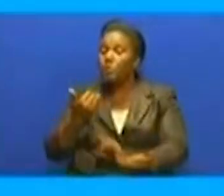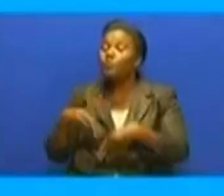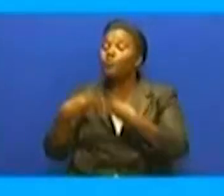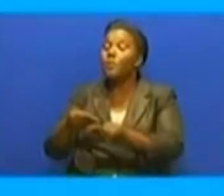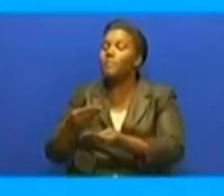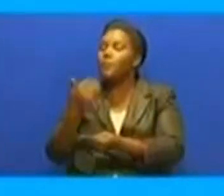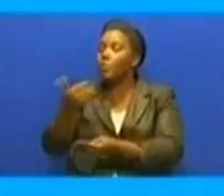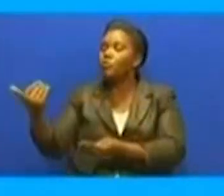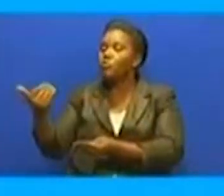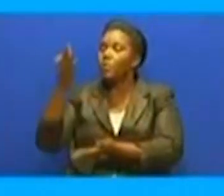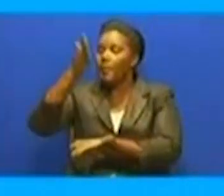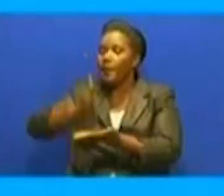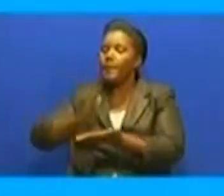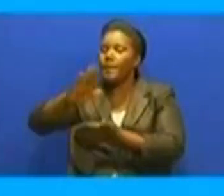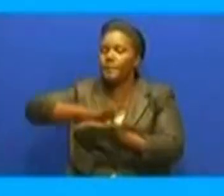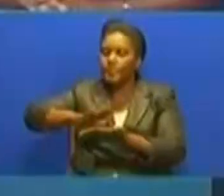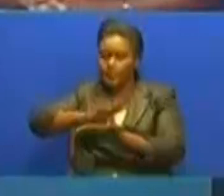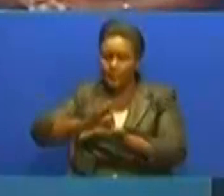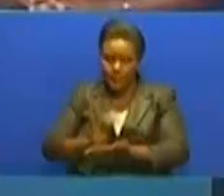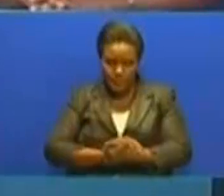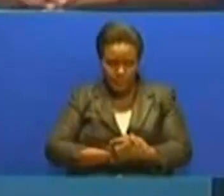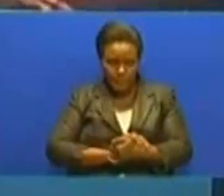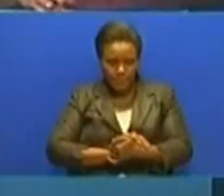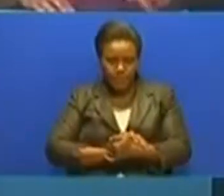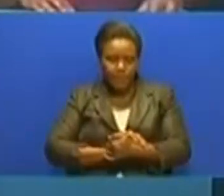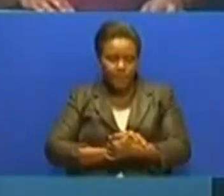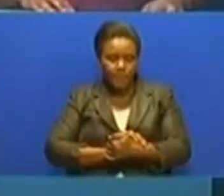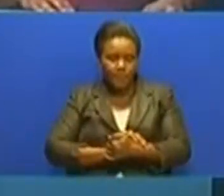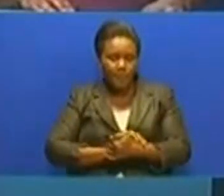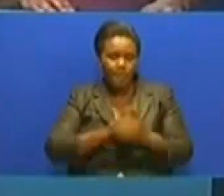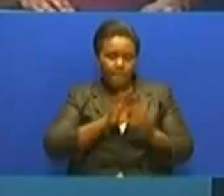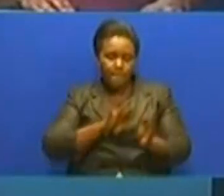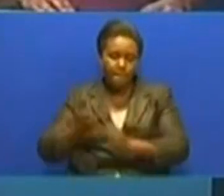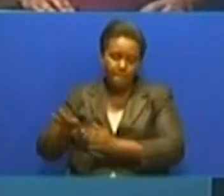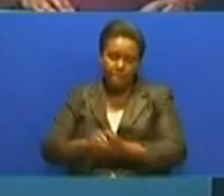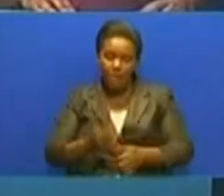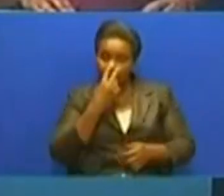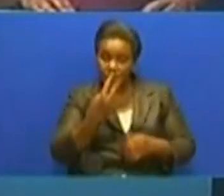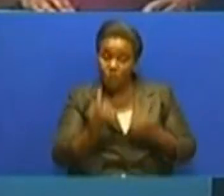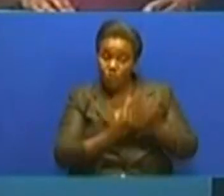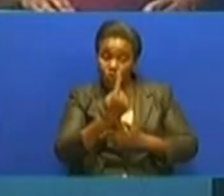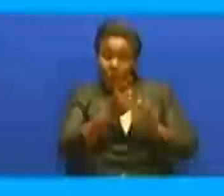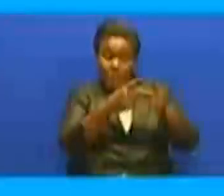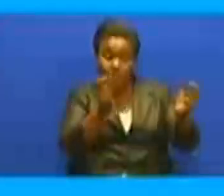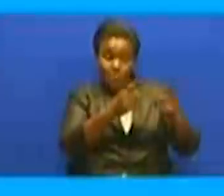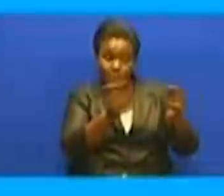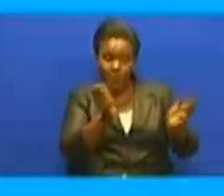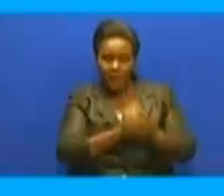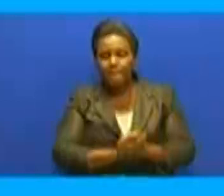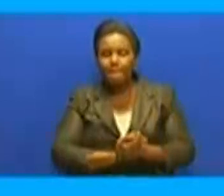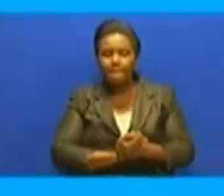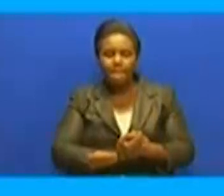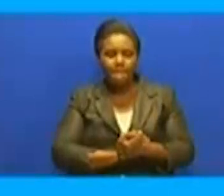Watoto wapati hakiao ya msingi ya elimu bure. Na awami Hassan wa Kibondo,